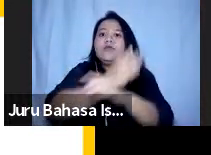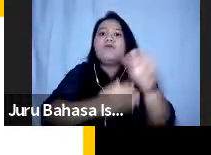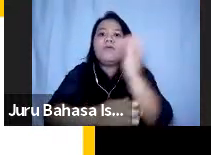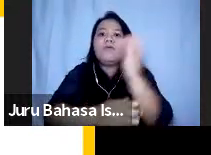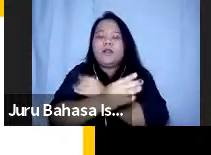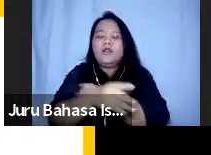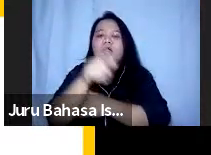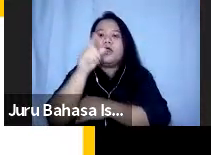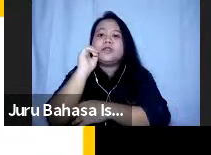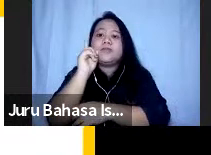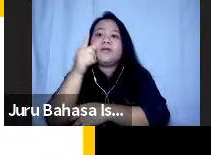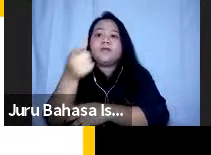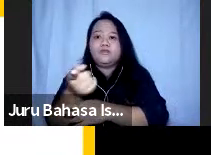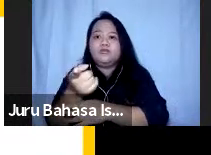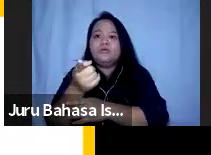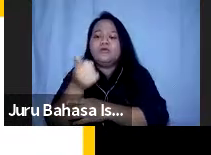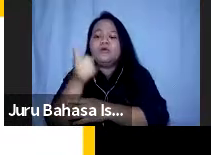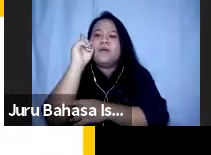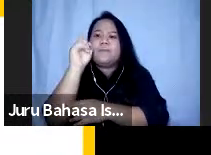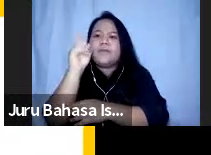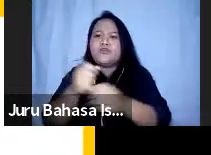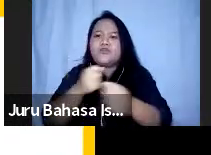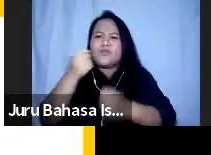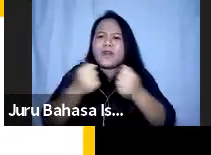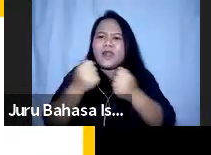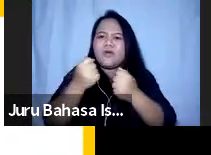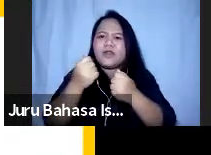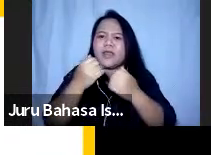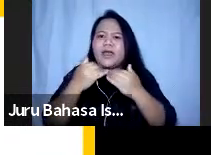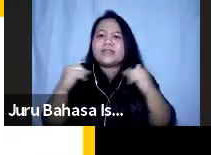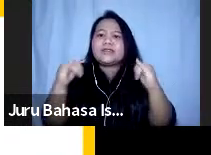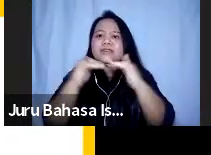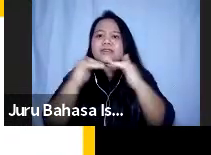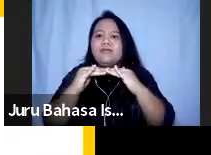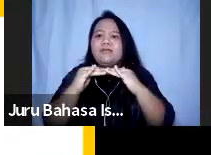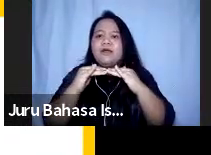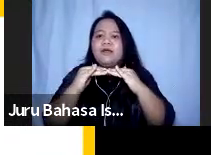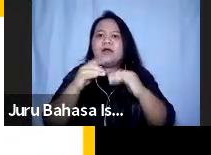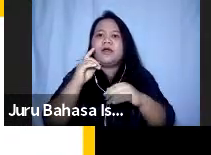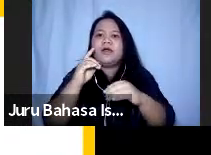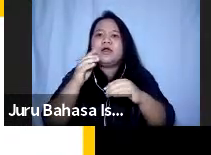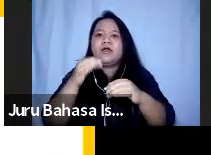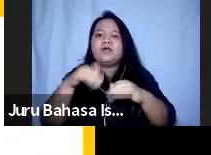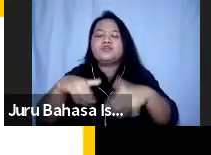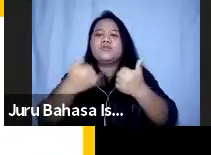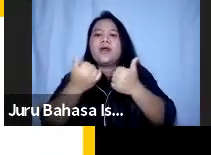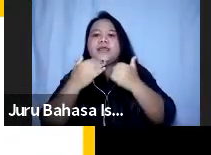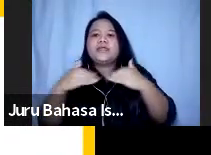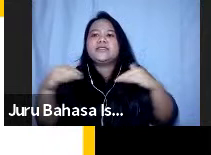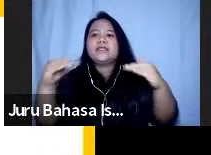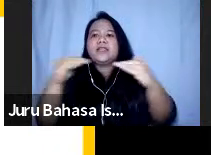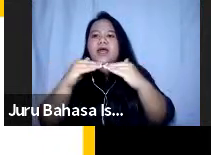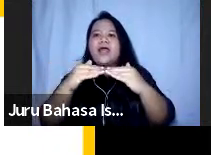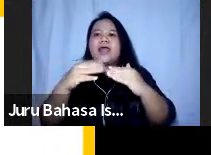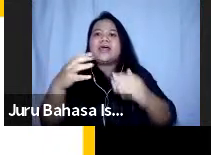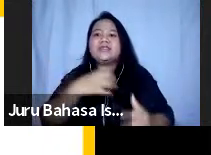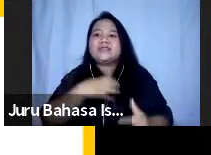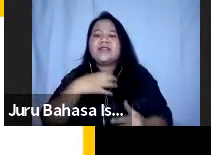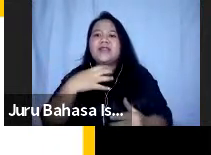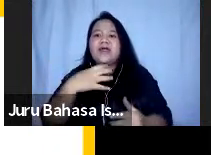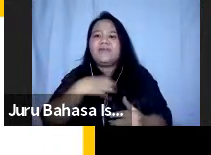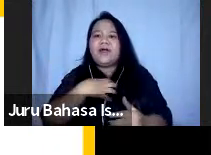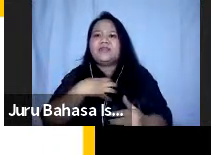oleh karenanya perlu perlakuan yang sama agar kita semua bisa setara dan semartabat itu dari saya